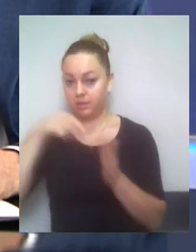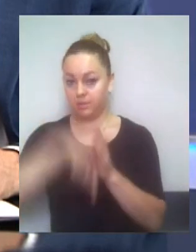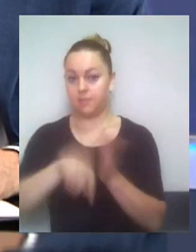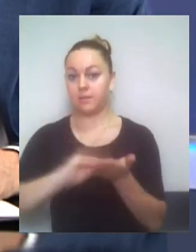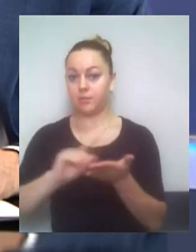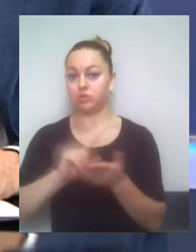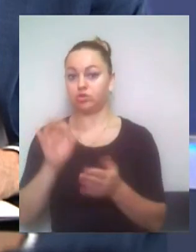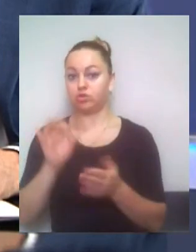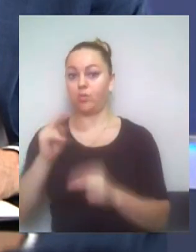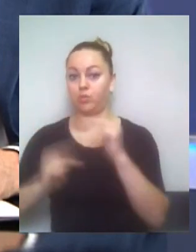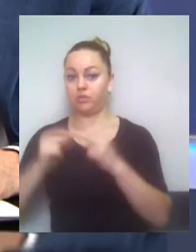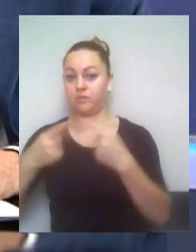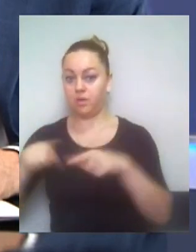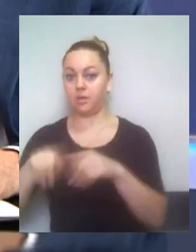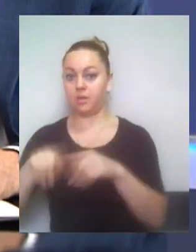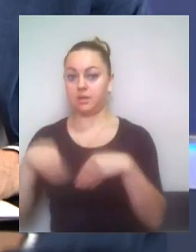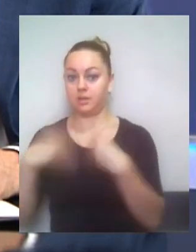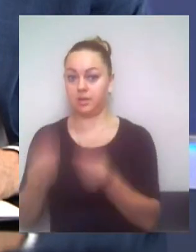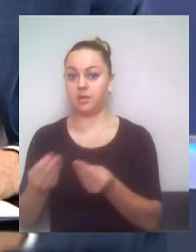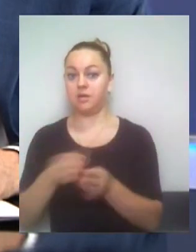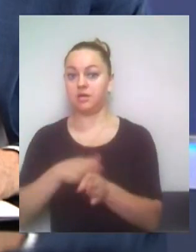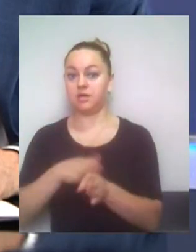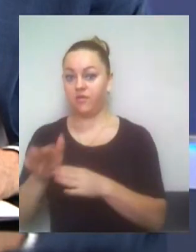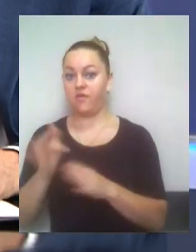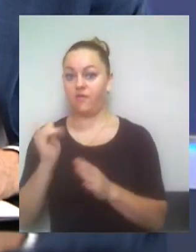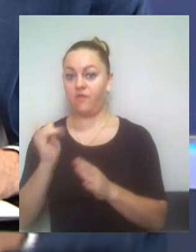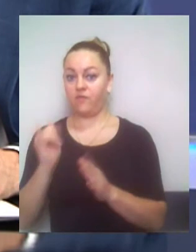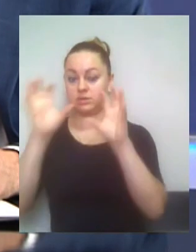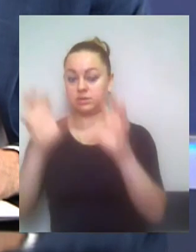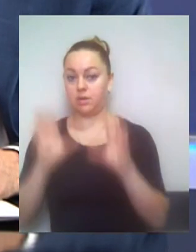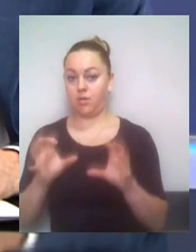формування законодавства і в межах. Дозвільних документів.